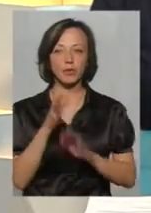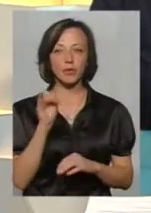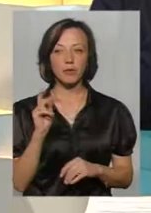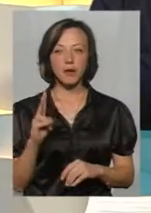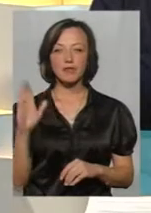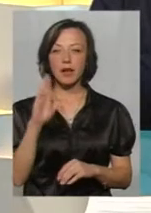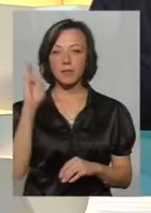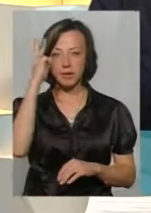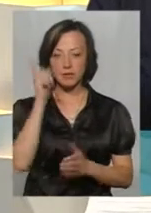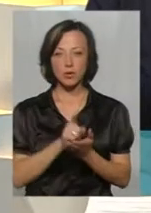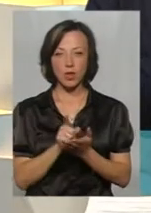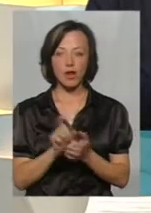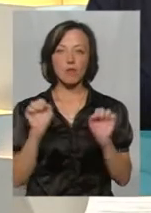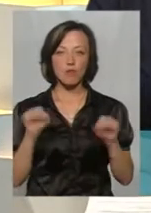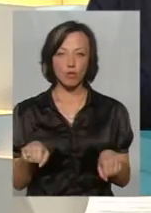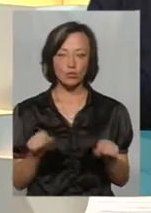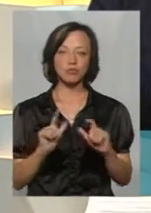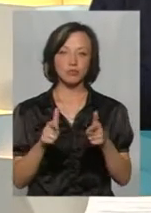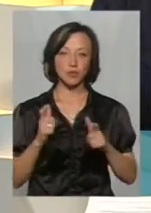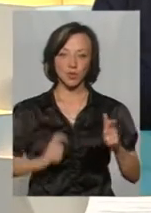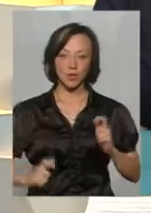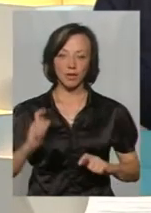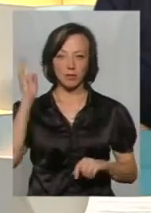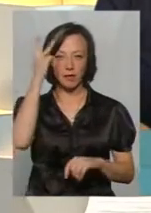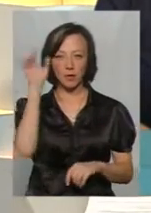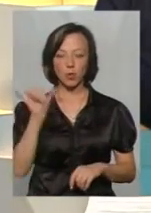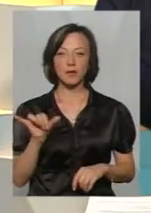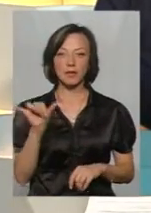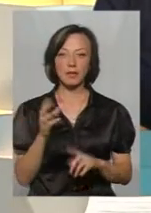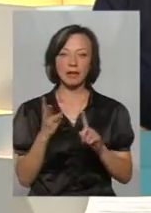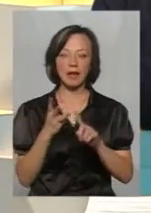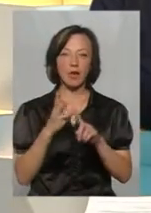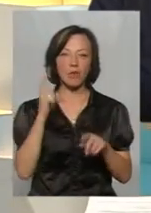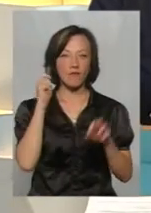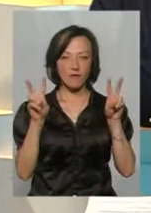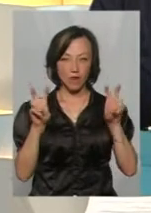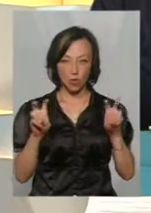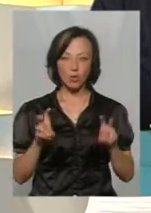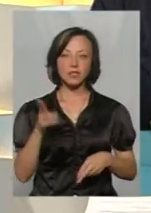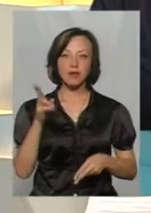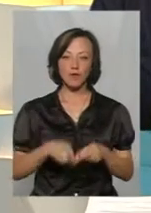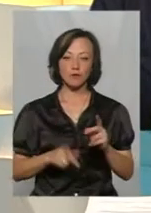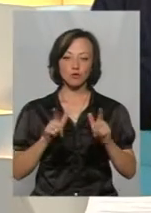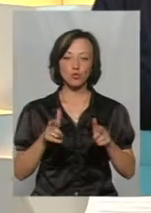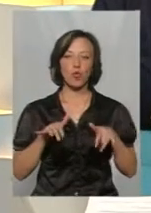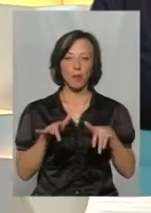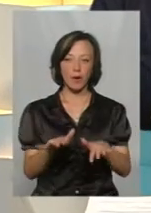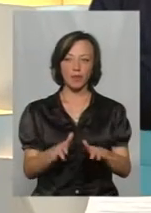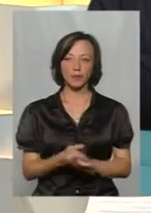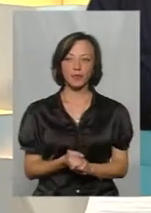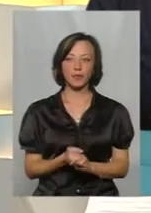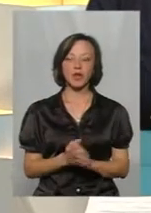хмельницькі пенсіонери знову можуть стати студентами. Хмельницький університет третього віку вже завершує вступну кампанію.